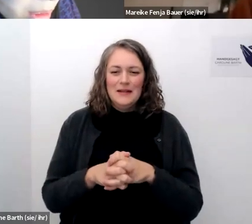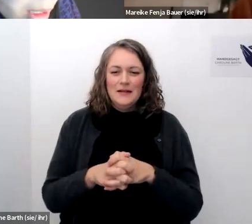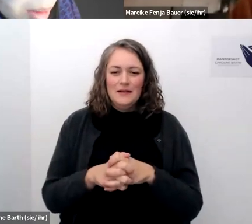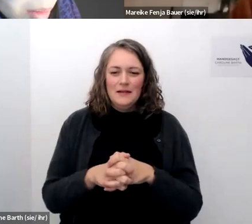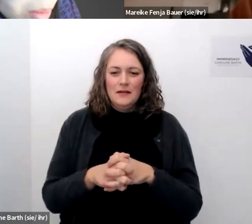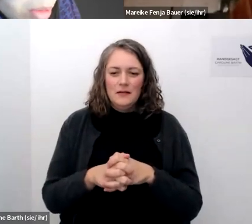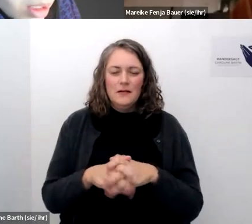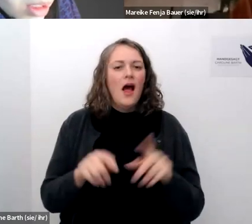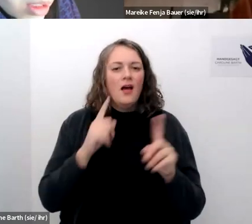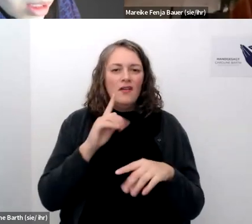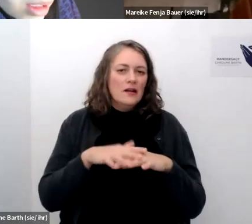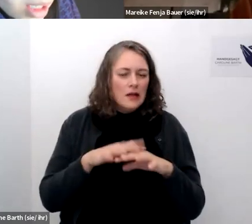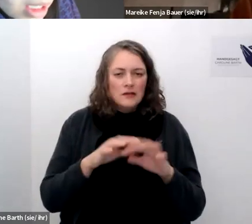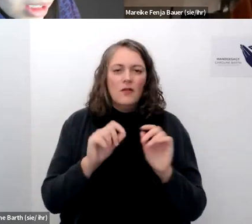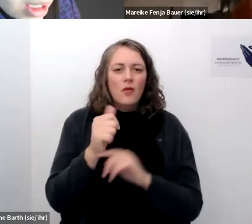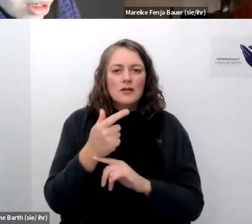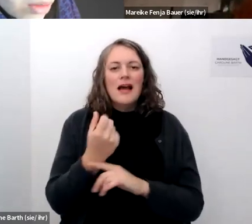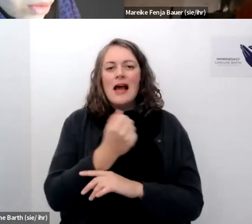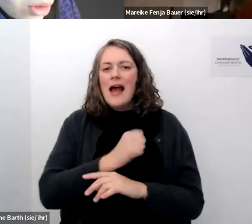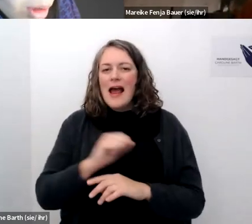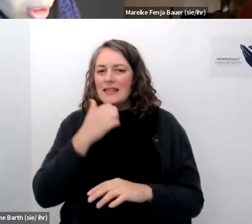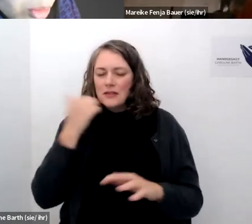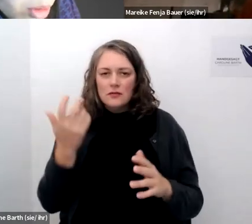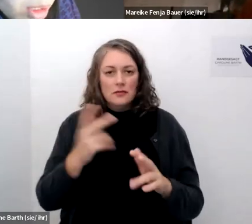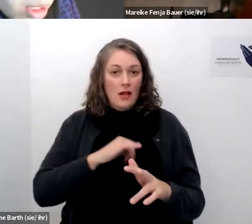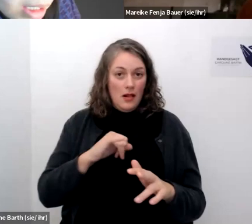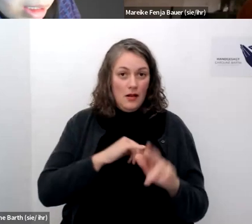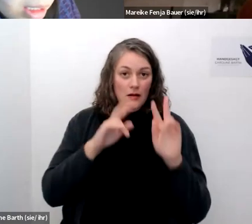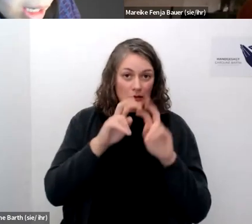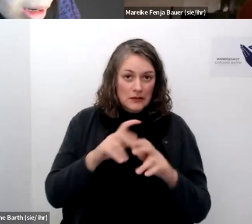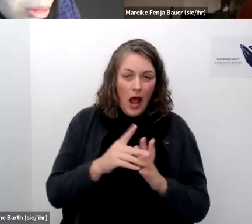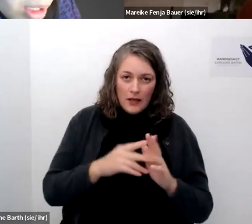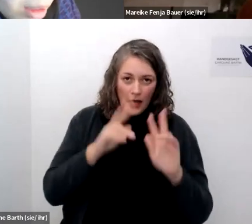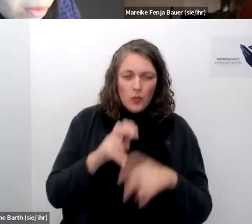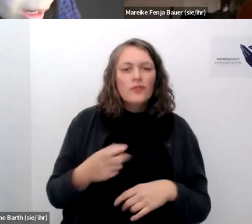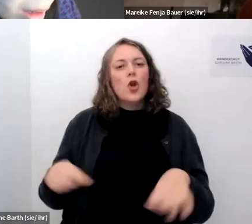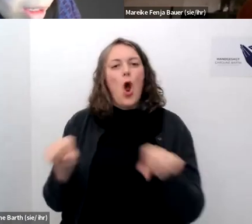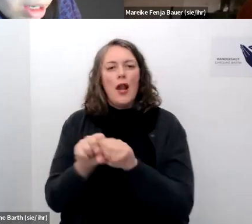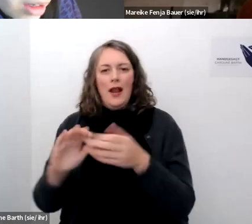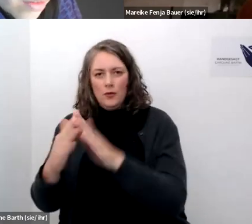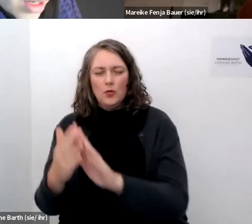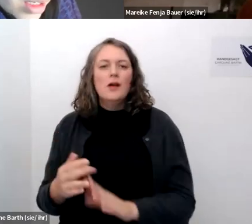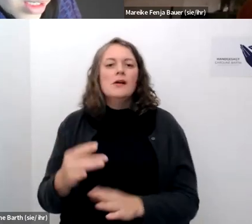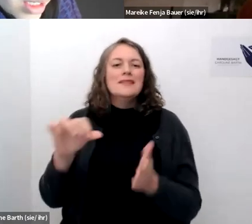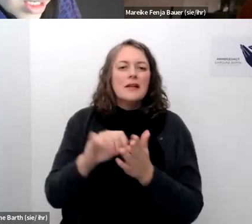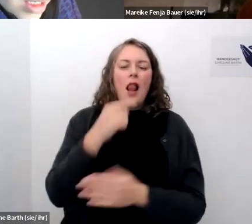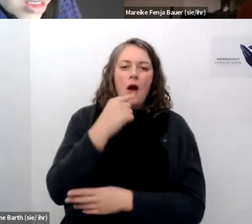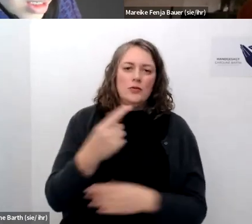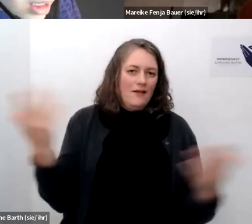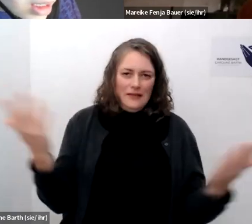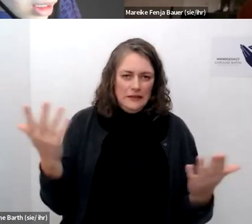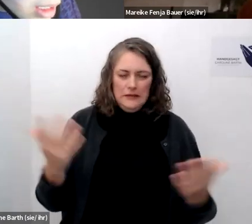noch zu rechtsextremismus interessante datenanalyse von online communities eine zentrale aussage war wenn in